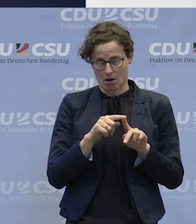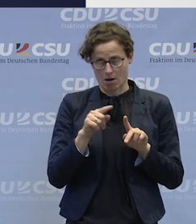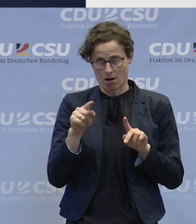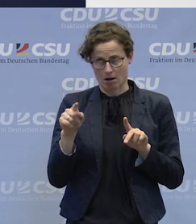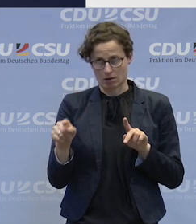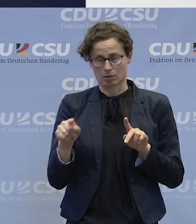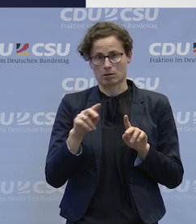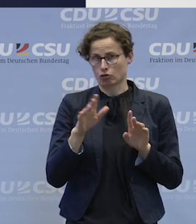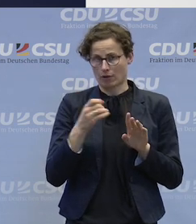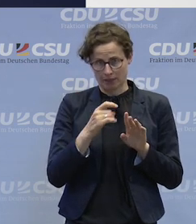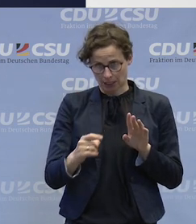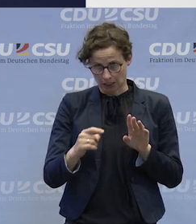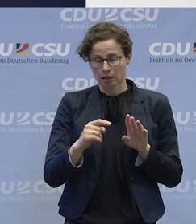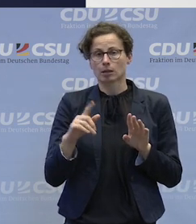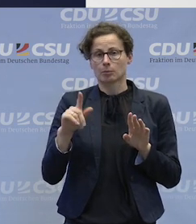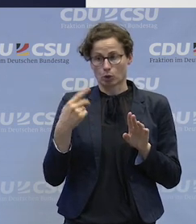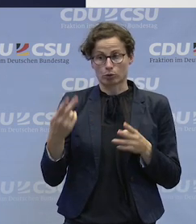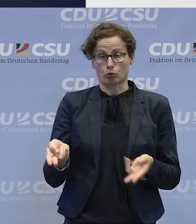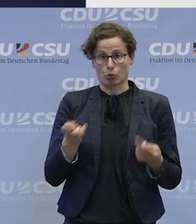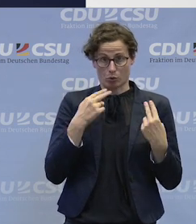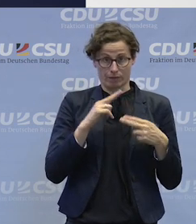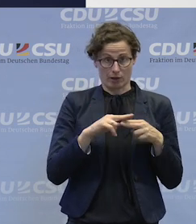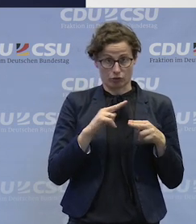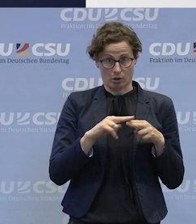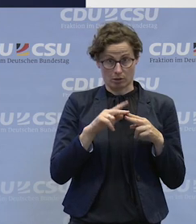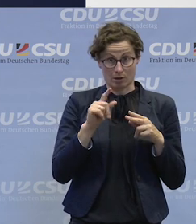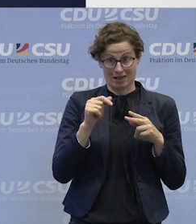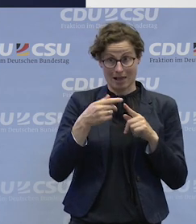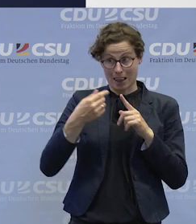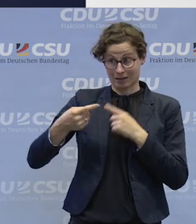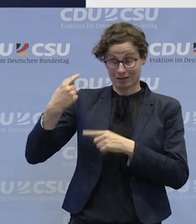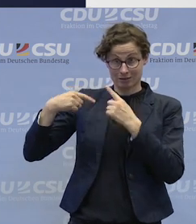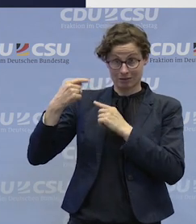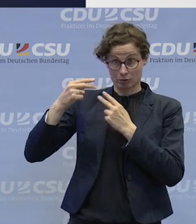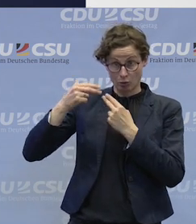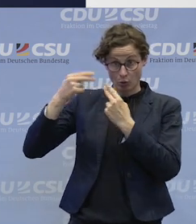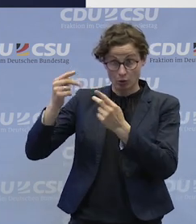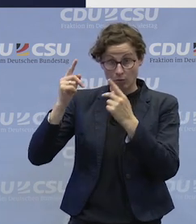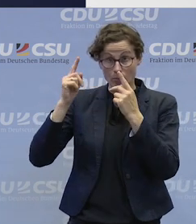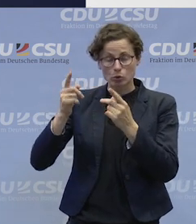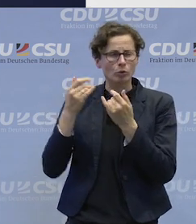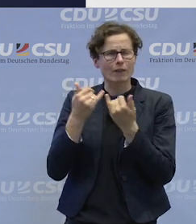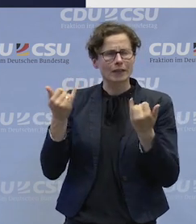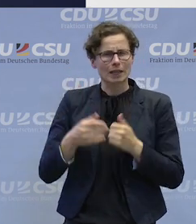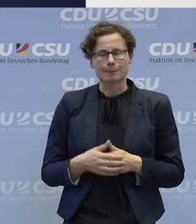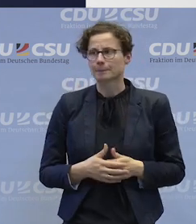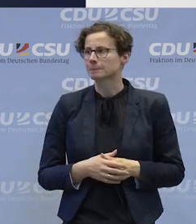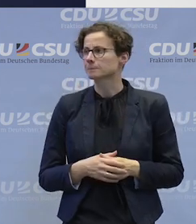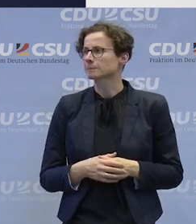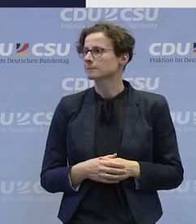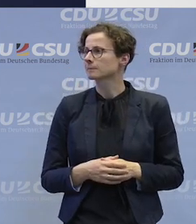und geht dann wieder zurück in die Werkstatt, muss man das Geld dann wieder zurückgeben oder wie läuft so was?